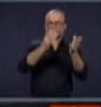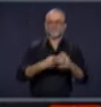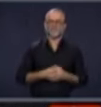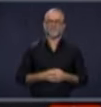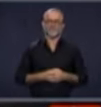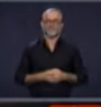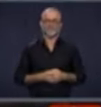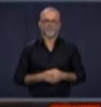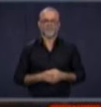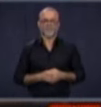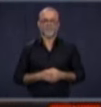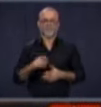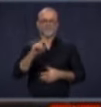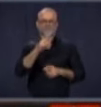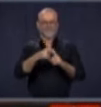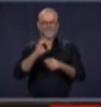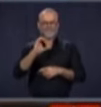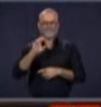réponses plus précises.